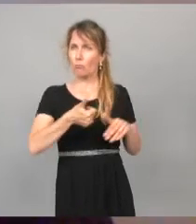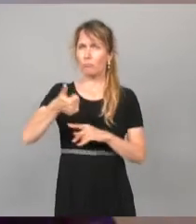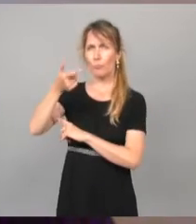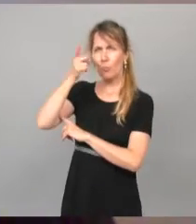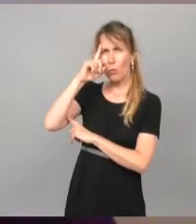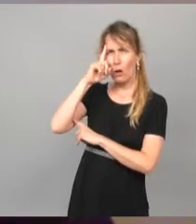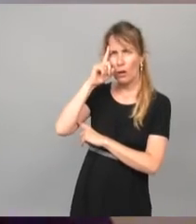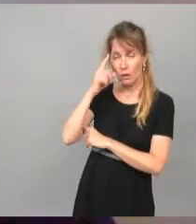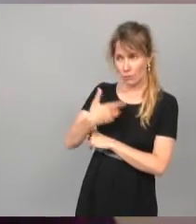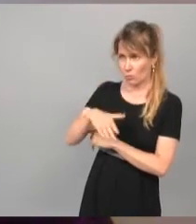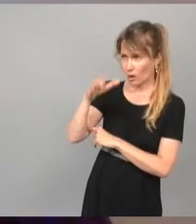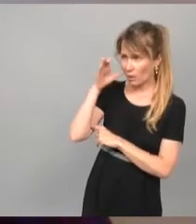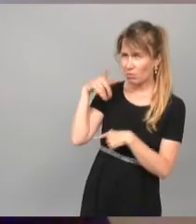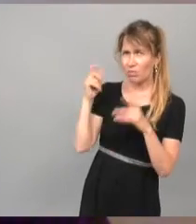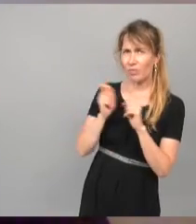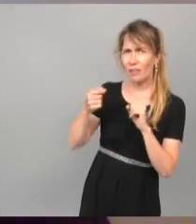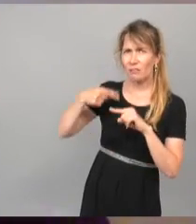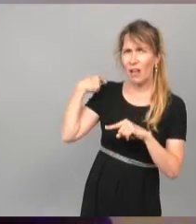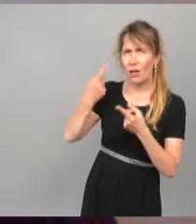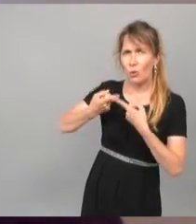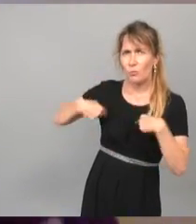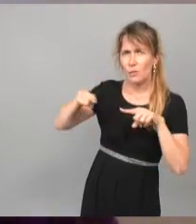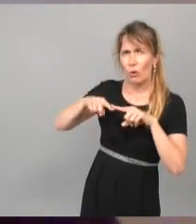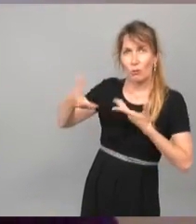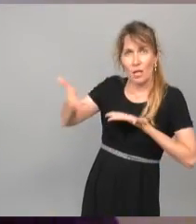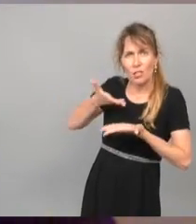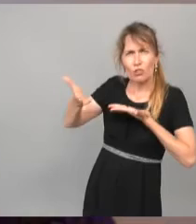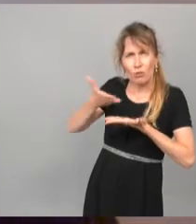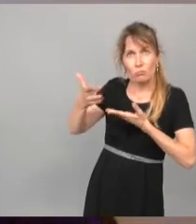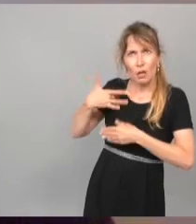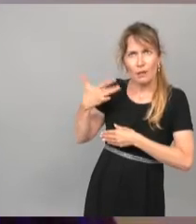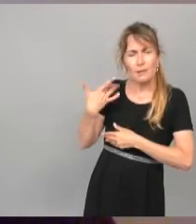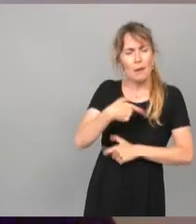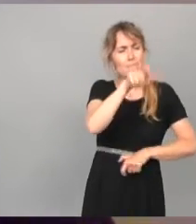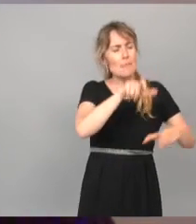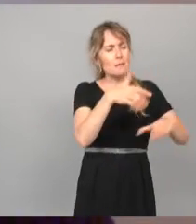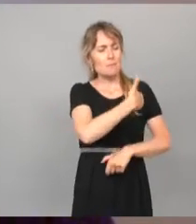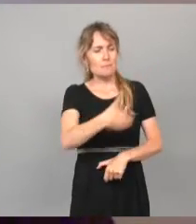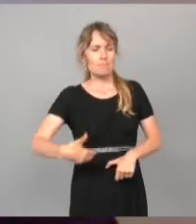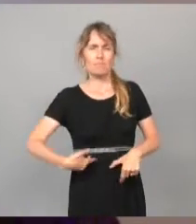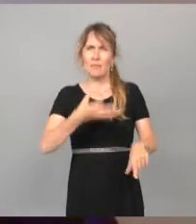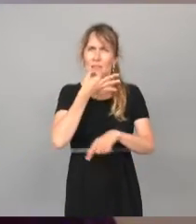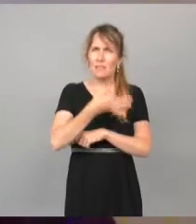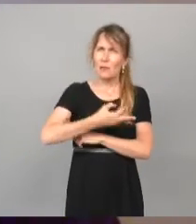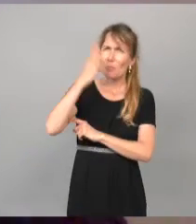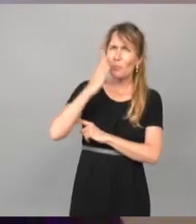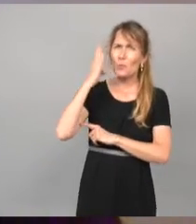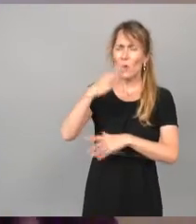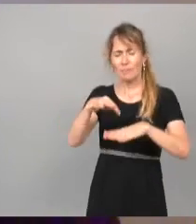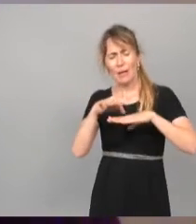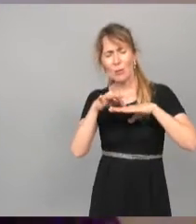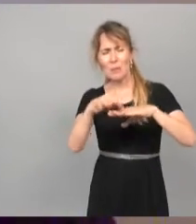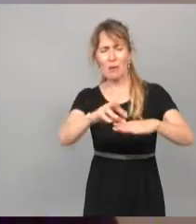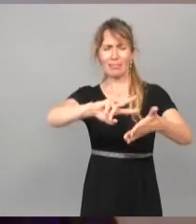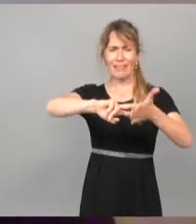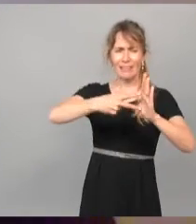dit en commission, et c'était des échanges très intéressants, où des maires faisaient valoir le besoin d'accompagnement technique des communes, où